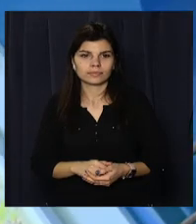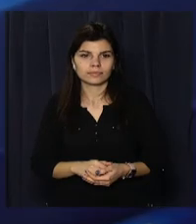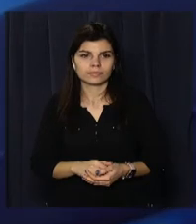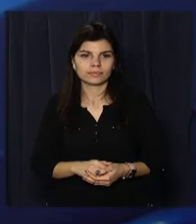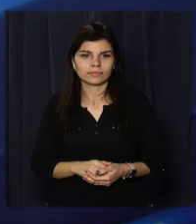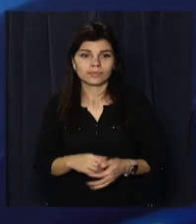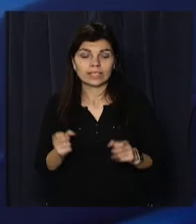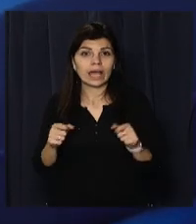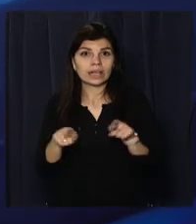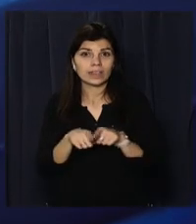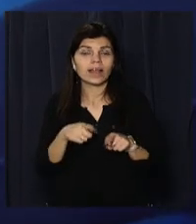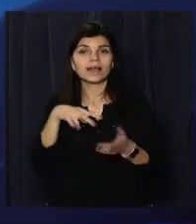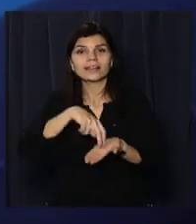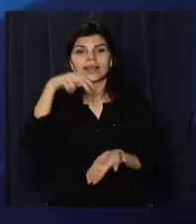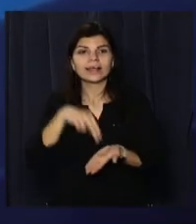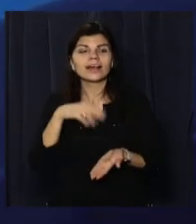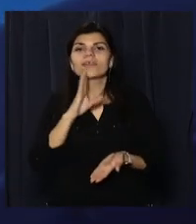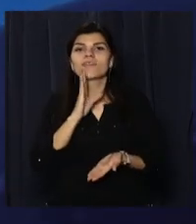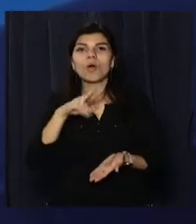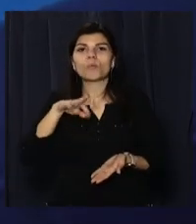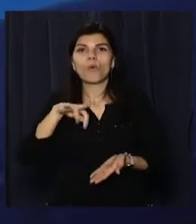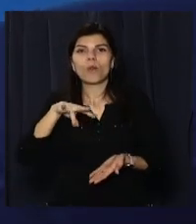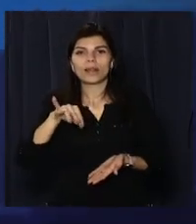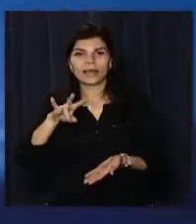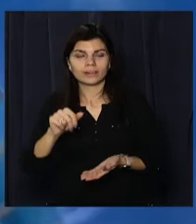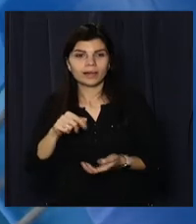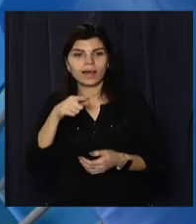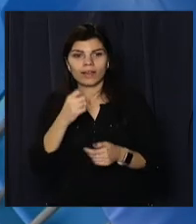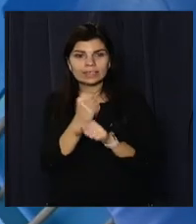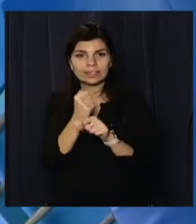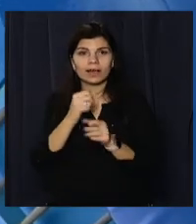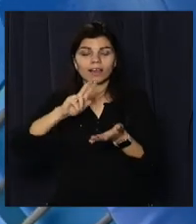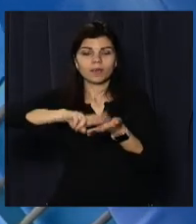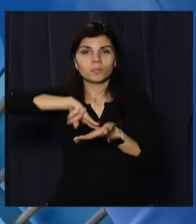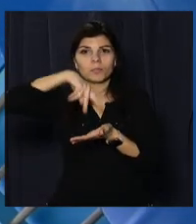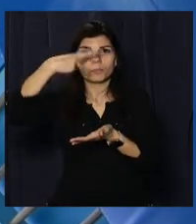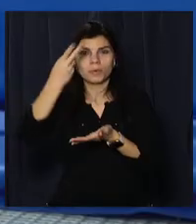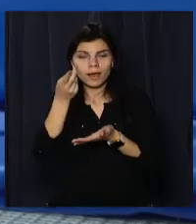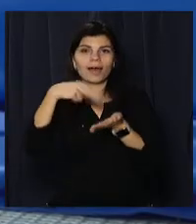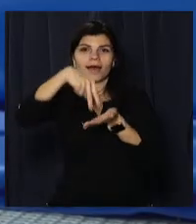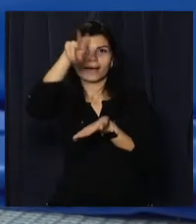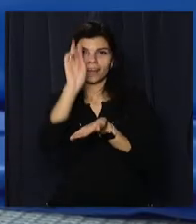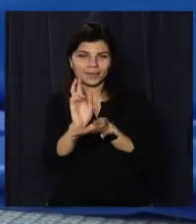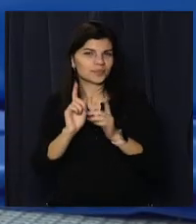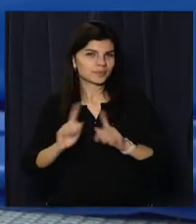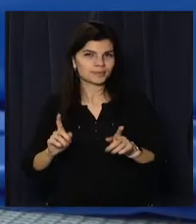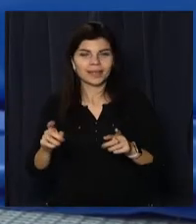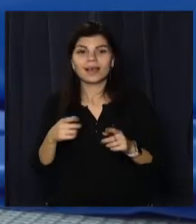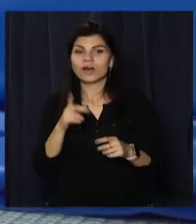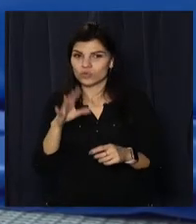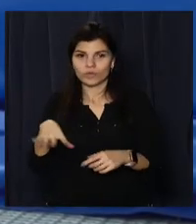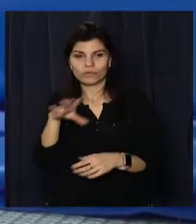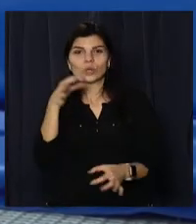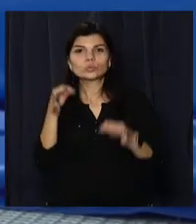А так видовично стрибає Поліна Деркач. Ефектний каскад сальто і пірвейтів у повітрі також не залишився поза